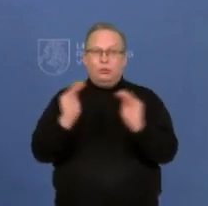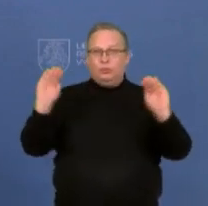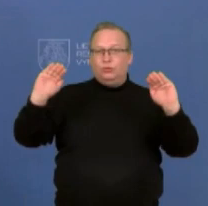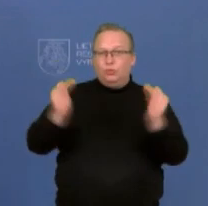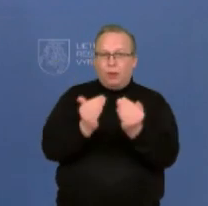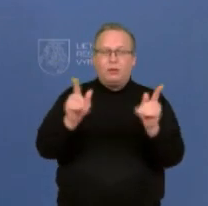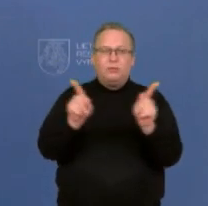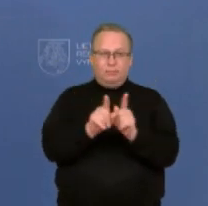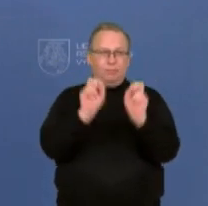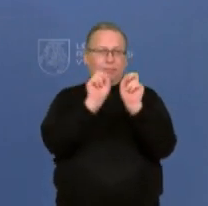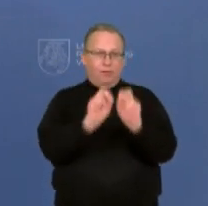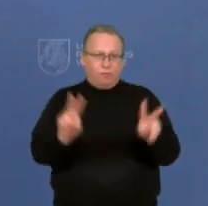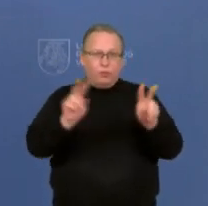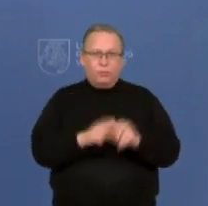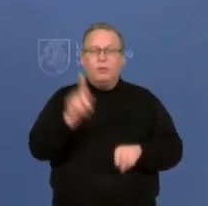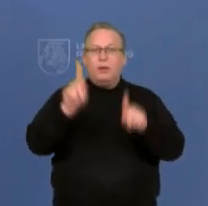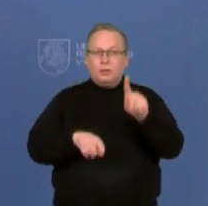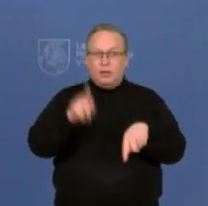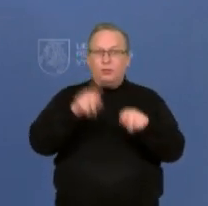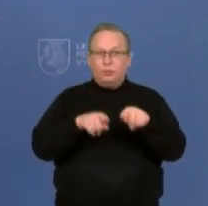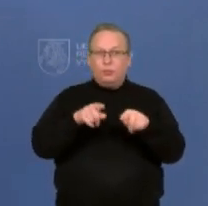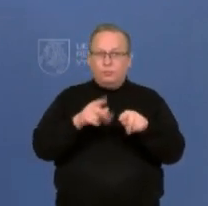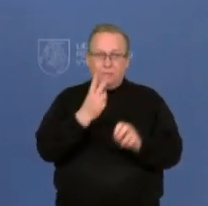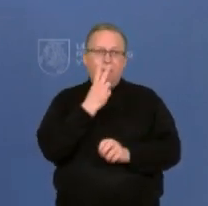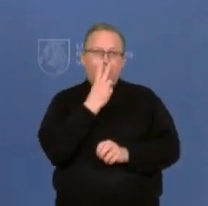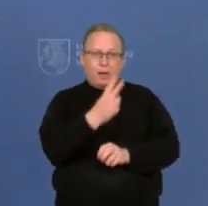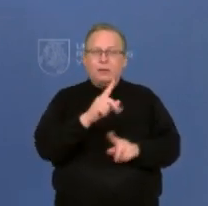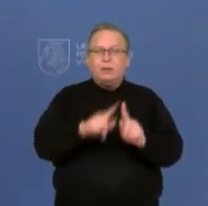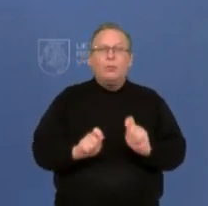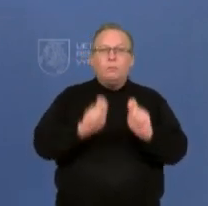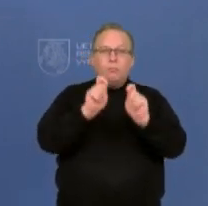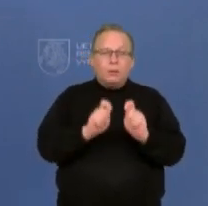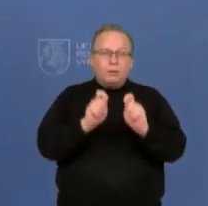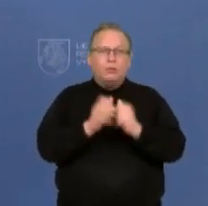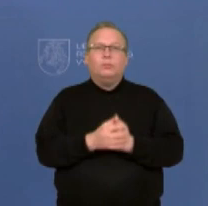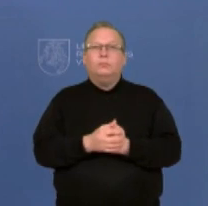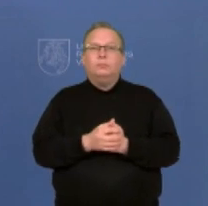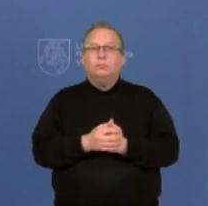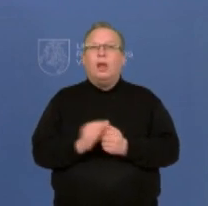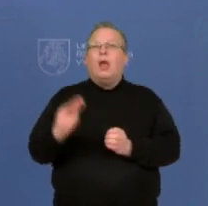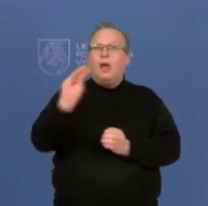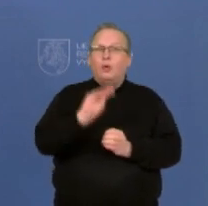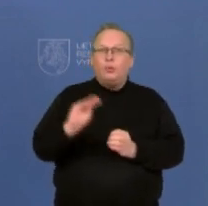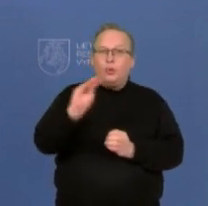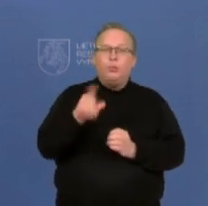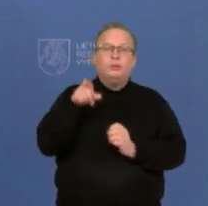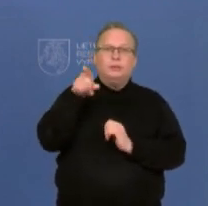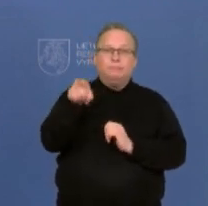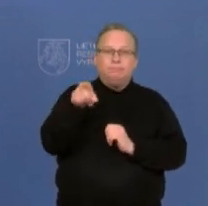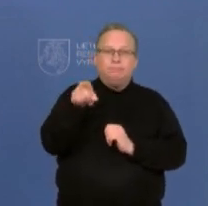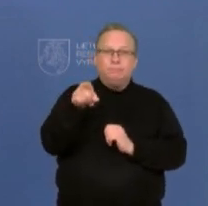tam tikras rizikas, bet jeigu atkreipiate dėmesį, tai greitųjų antigenų ir Europos skaitminėme sertifikate jo